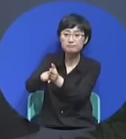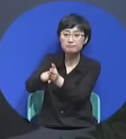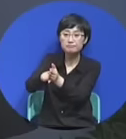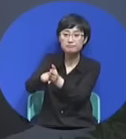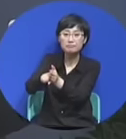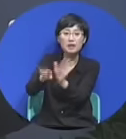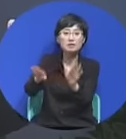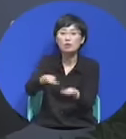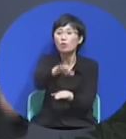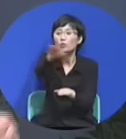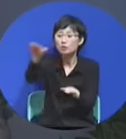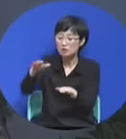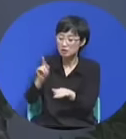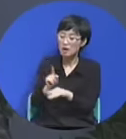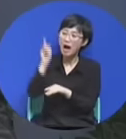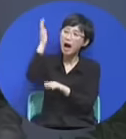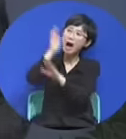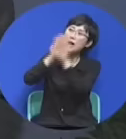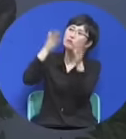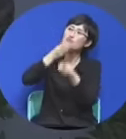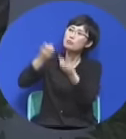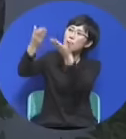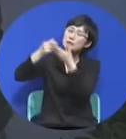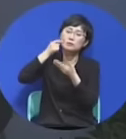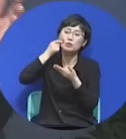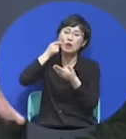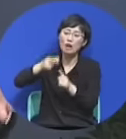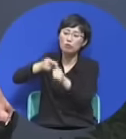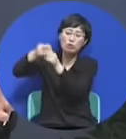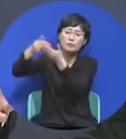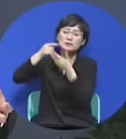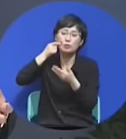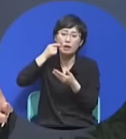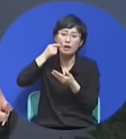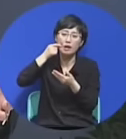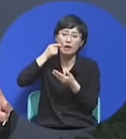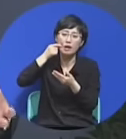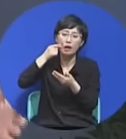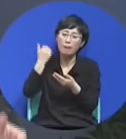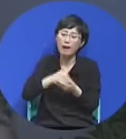하늘에 축복받을 수 없고 구원받을 수도 없는데 그 길을 여신 것이다